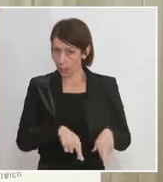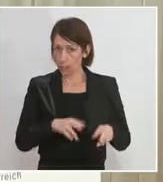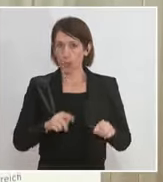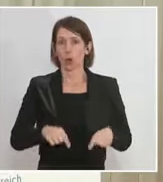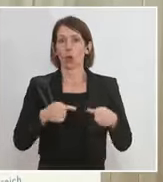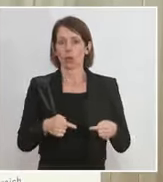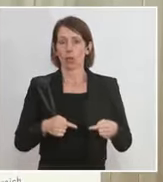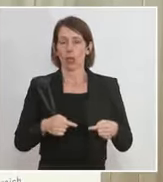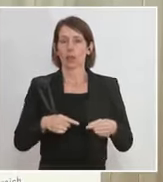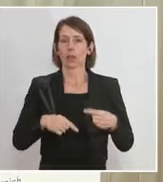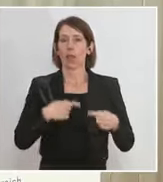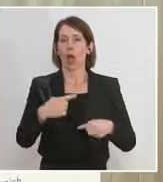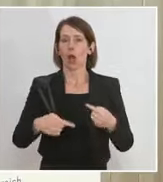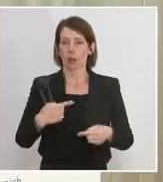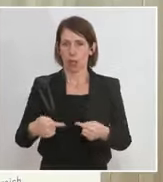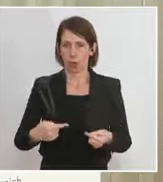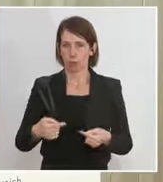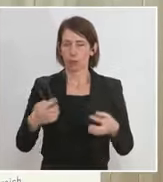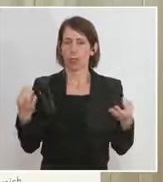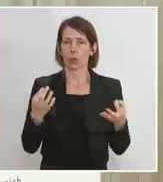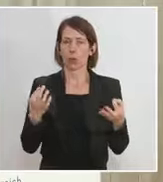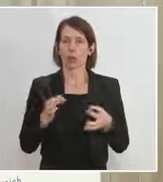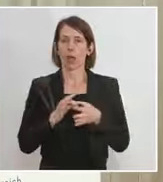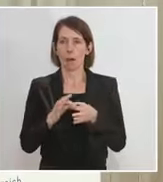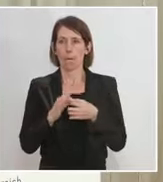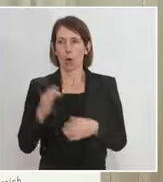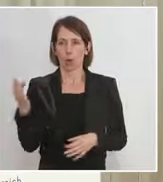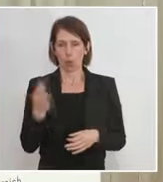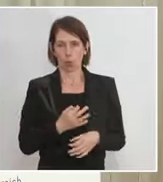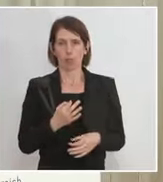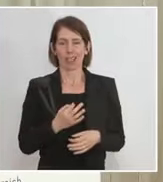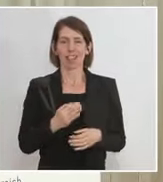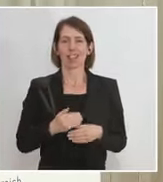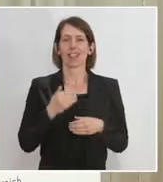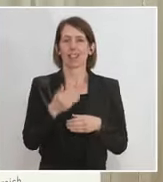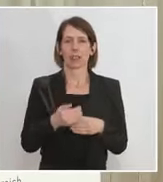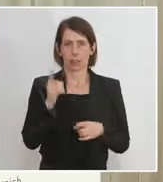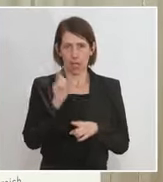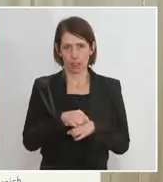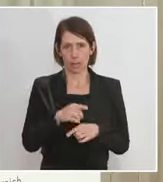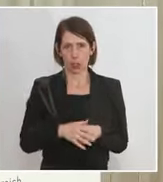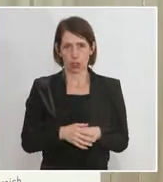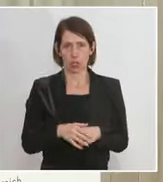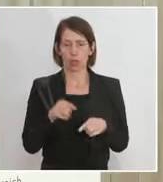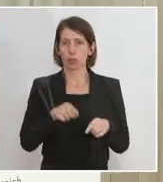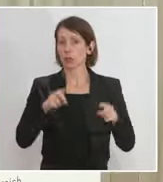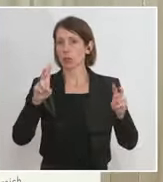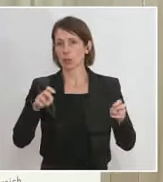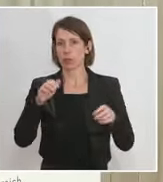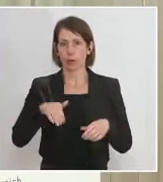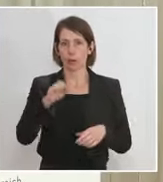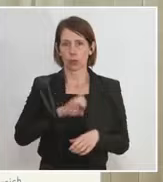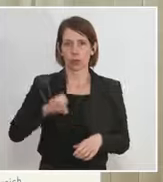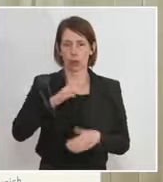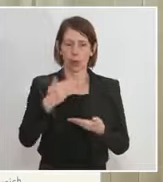auslaufend? Oder erfolgen sie in Prozenten nach der Bestellung? Das ist das Thema. Und das gehört europäisch geregelt.